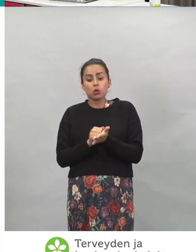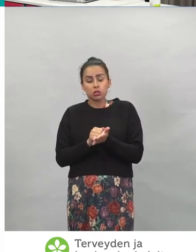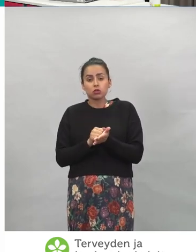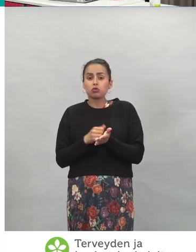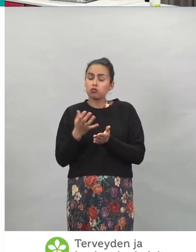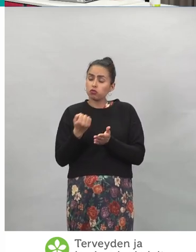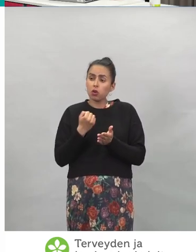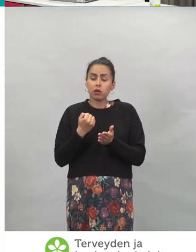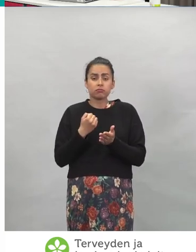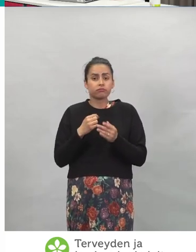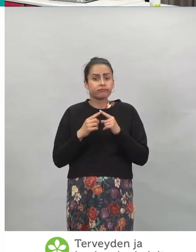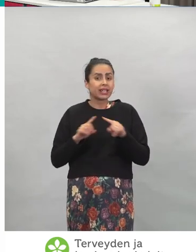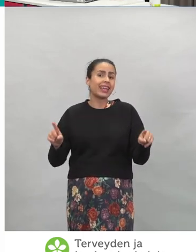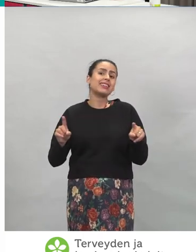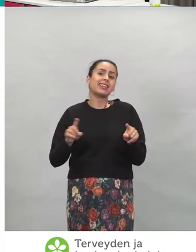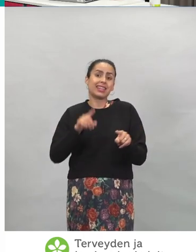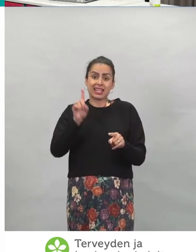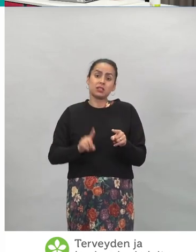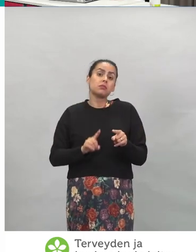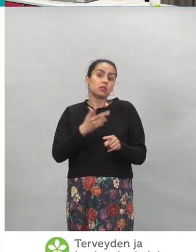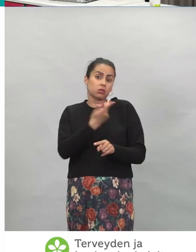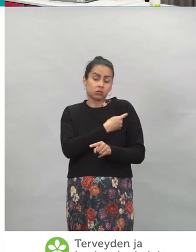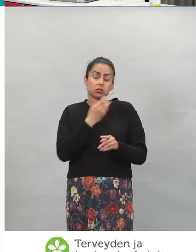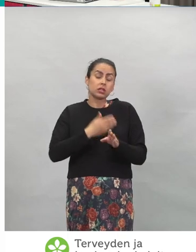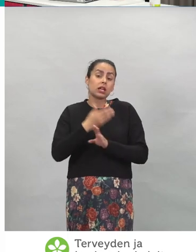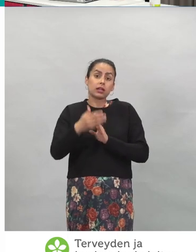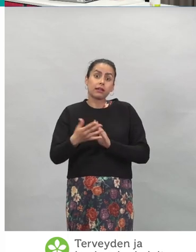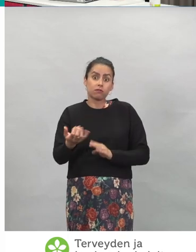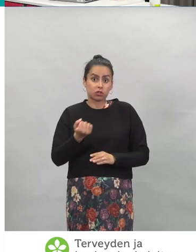saada jo heti ensimmäisen rokotuksen jälkeen.